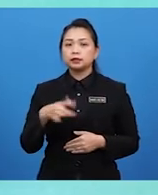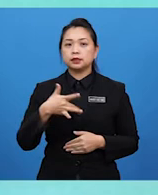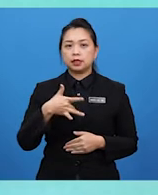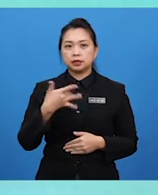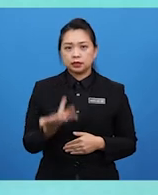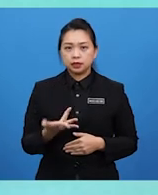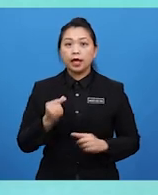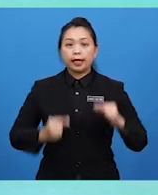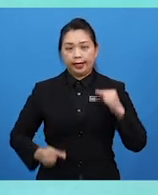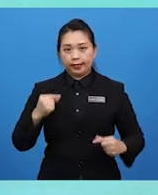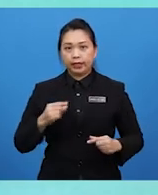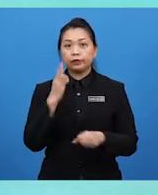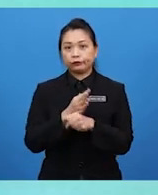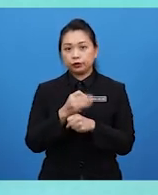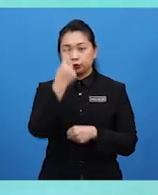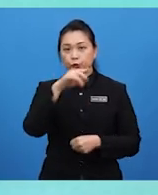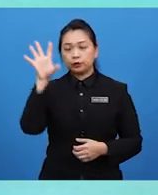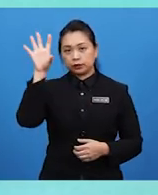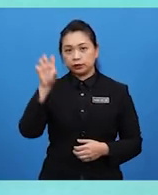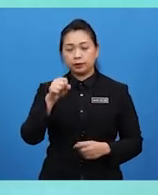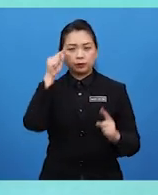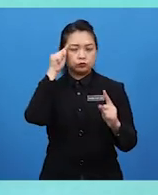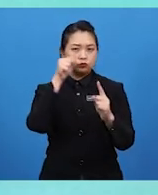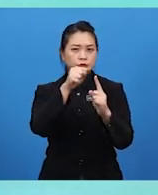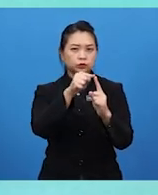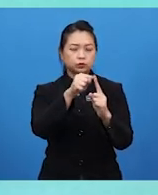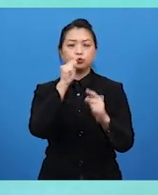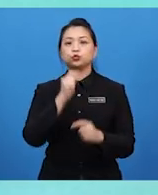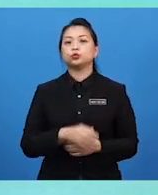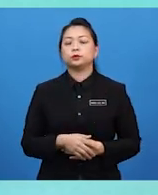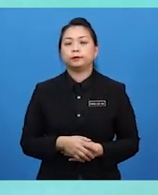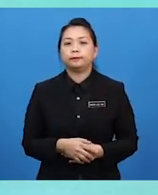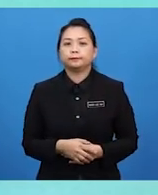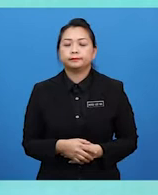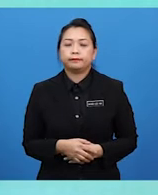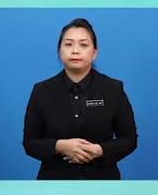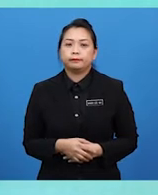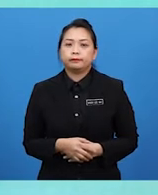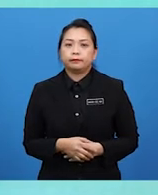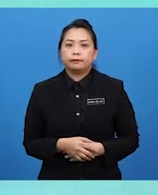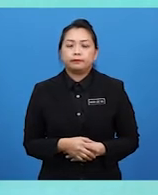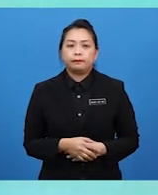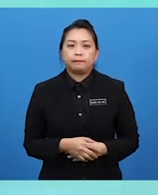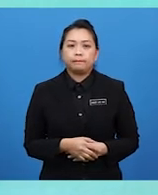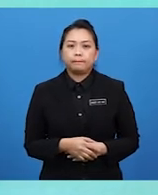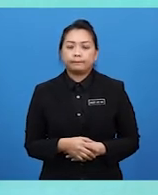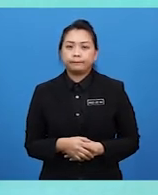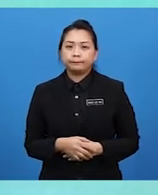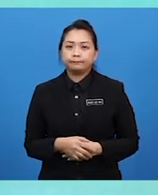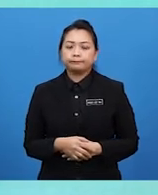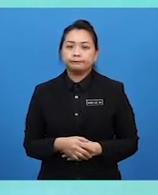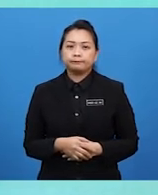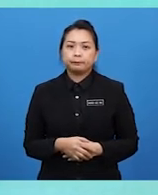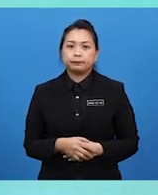citarasa, gaya dan fungsi adalah bertujuan untuk mencapai hajat atau hasrat tertentu. Betul, Cikgu Doys.